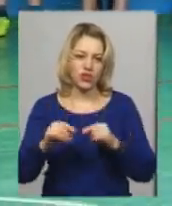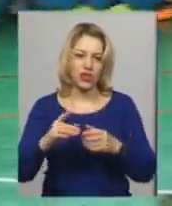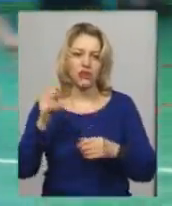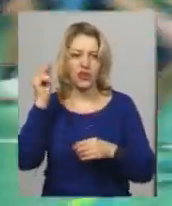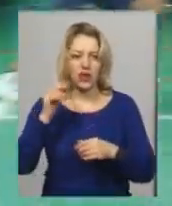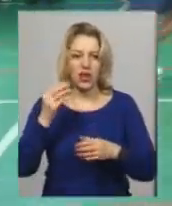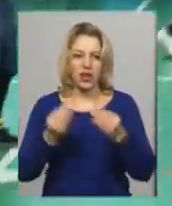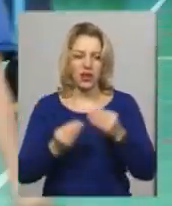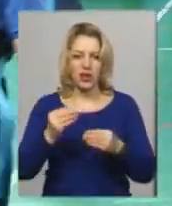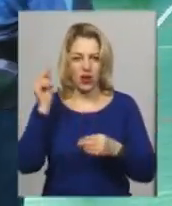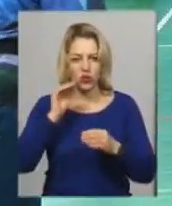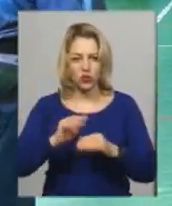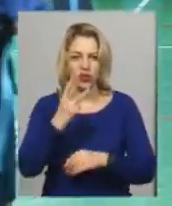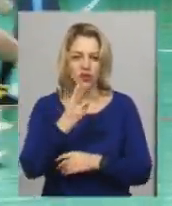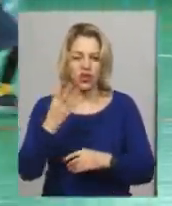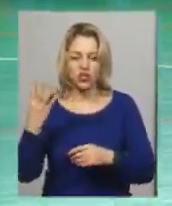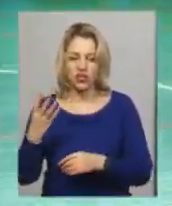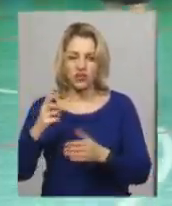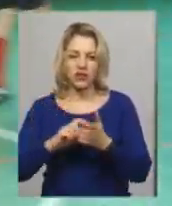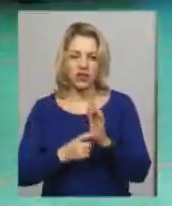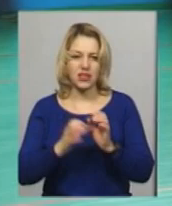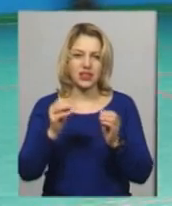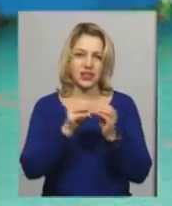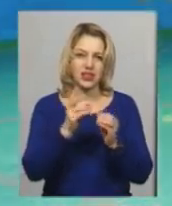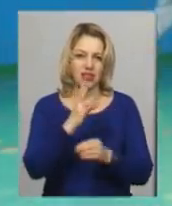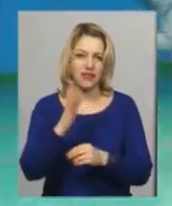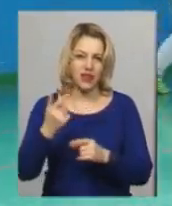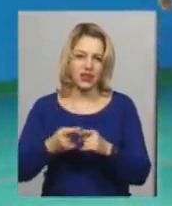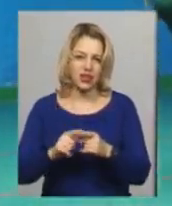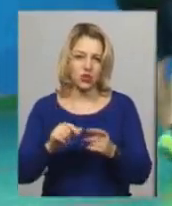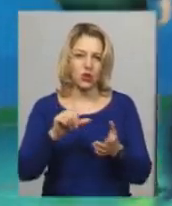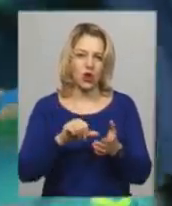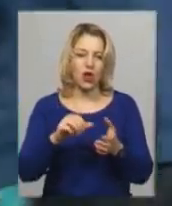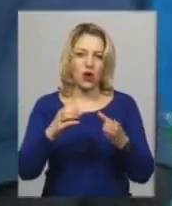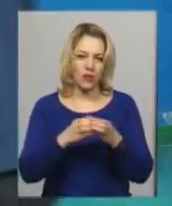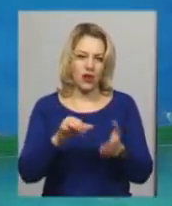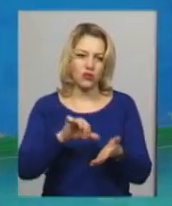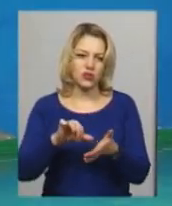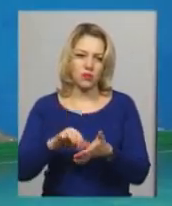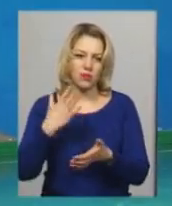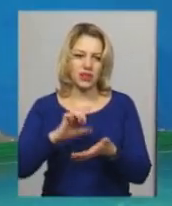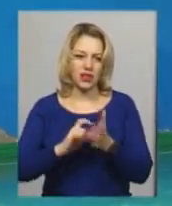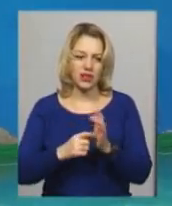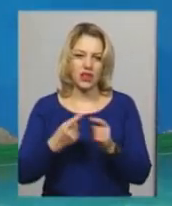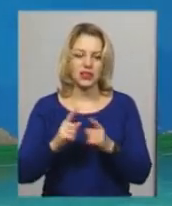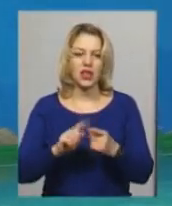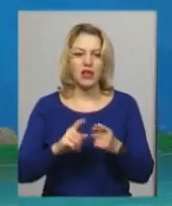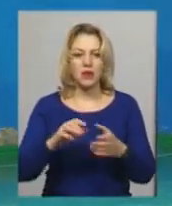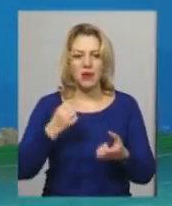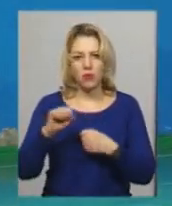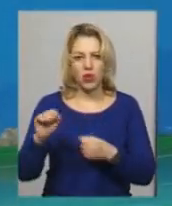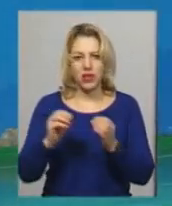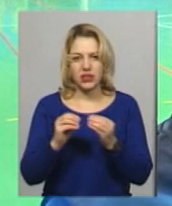грають учні третіх-четвертих класів та десятого НВК. За цю команду виступають п'ятикласники. З рахунком 8-0 в цьому матчі перемогли рекбісти